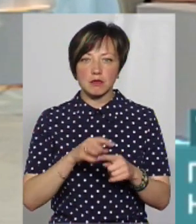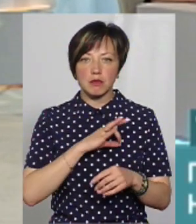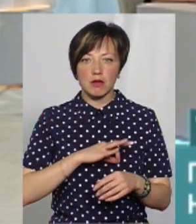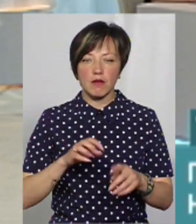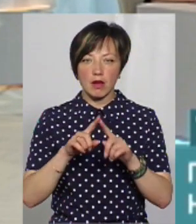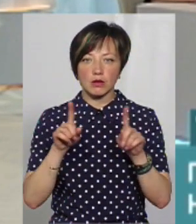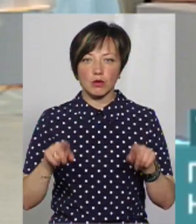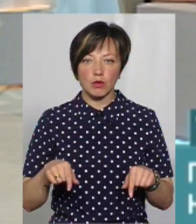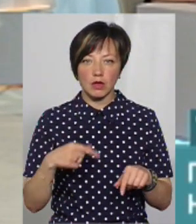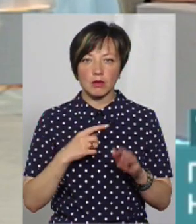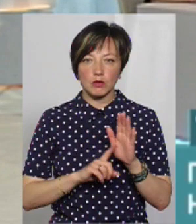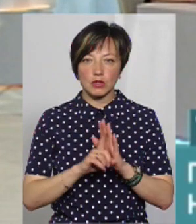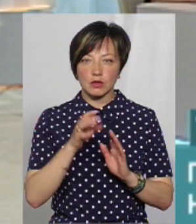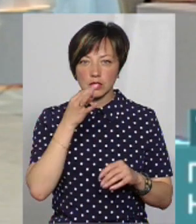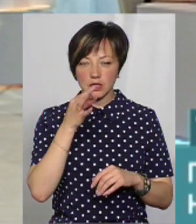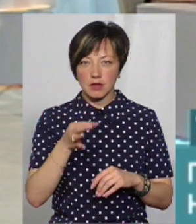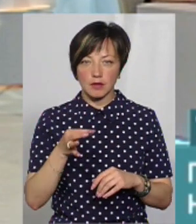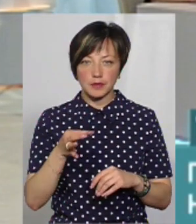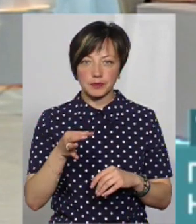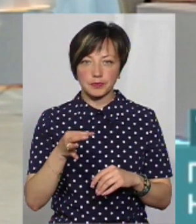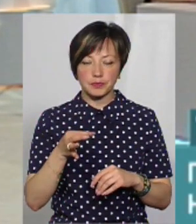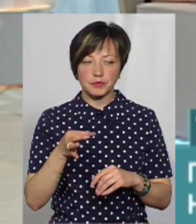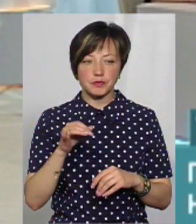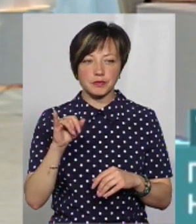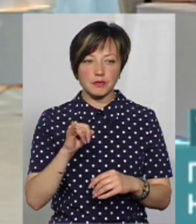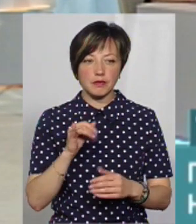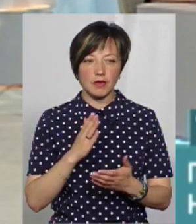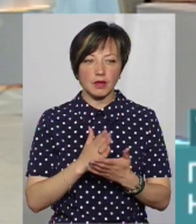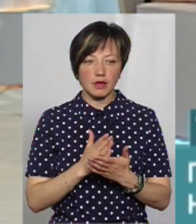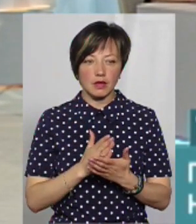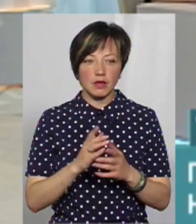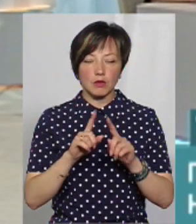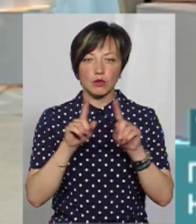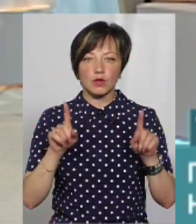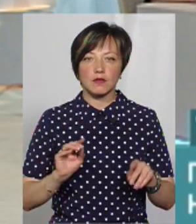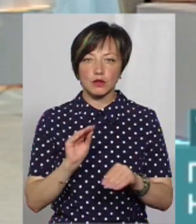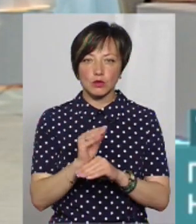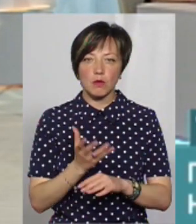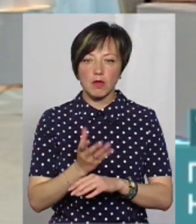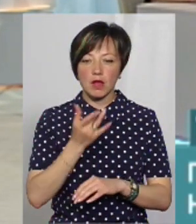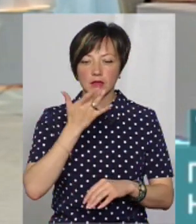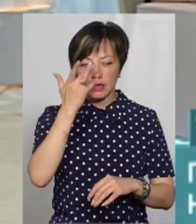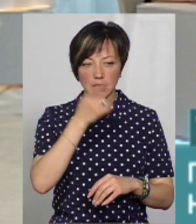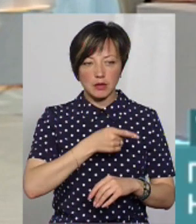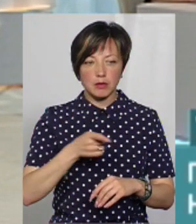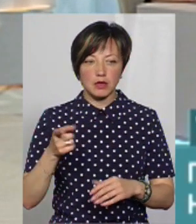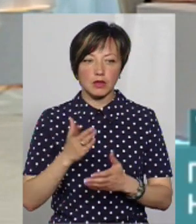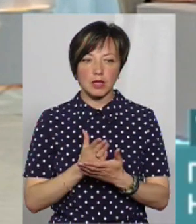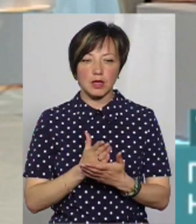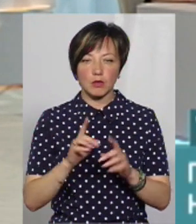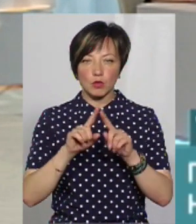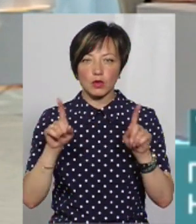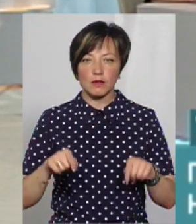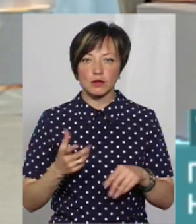пільгові категорії, ті, які я на початку перечислив. І є путівки з доплатою. літній період є путівки з